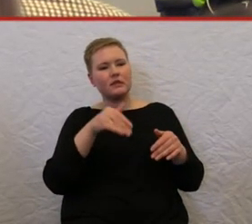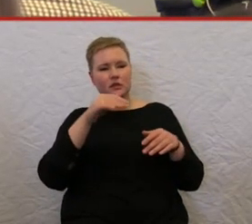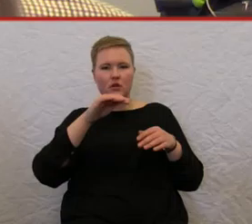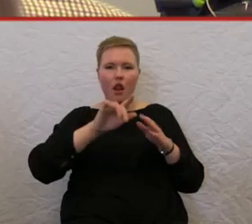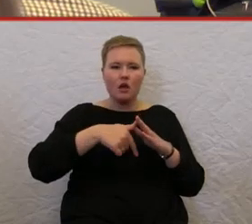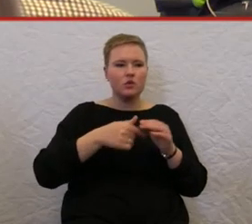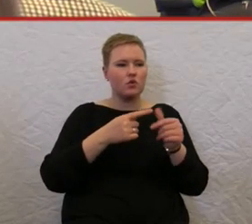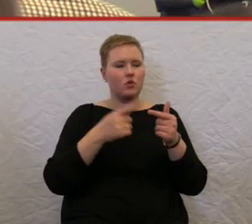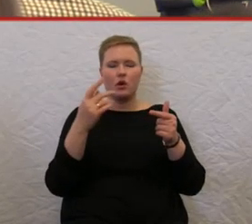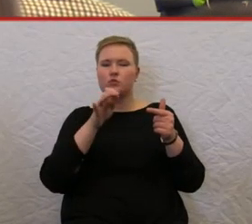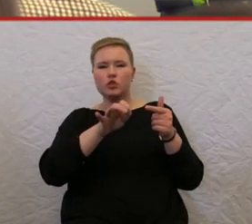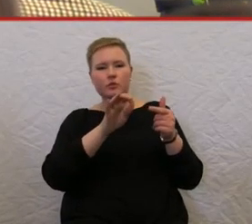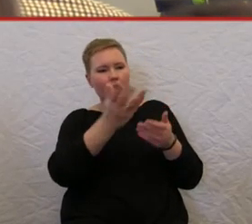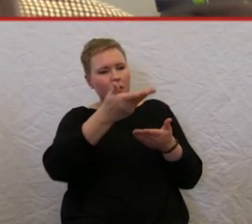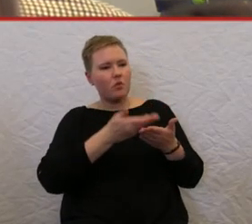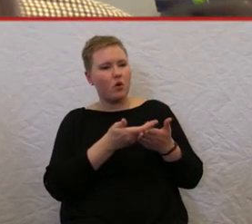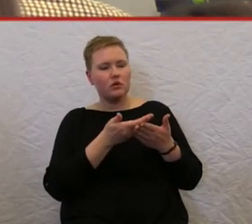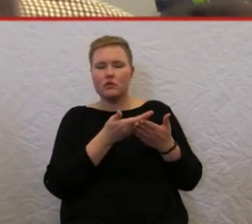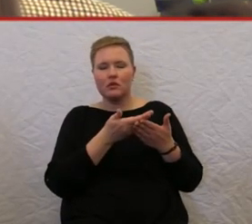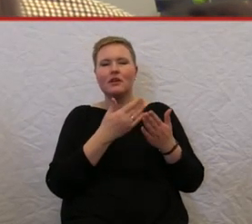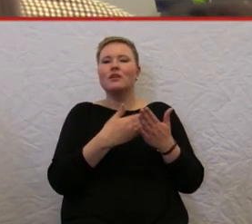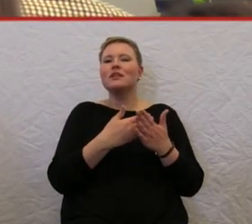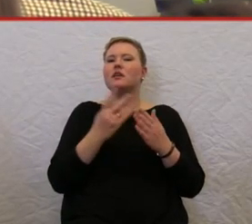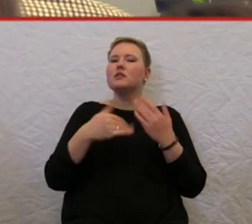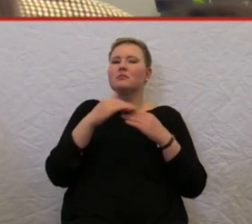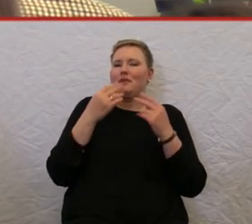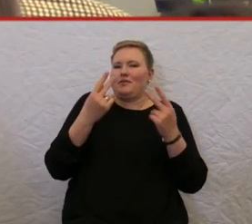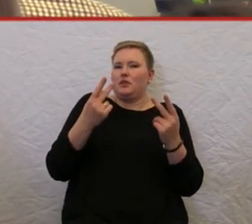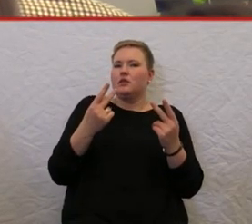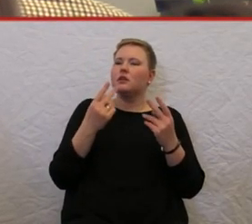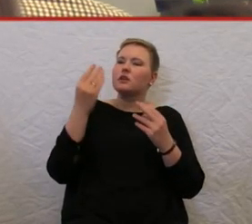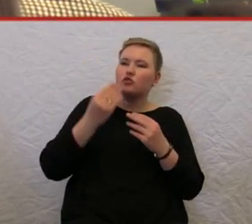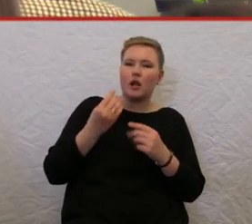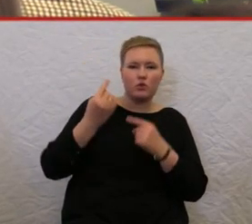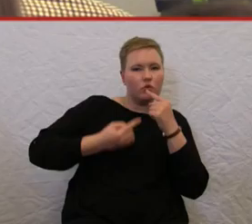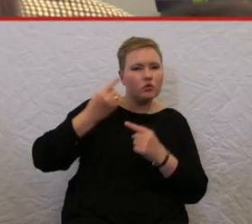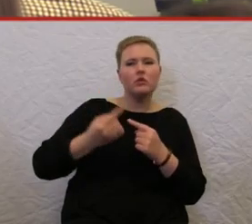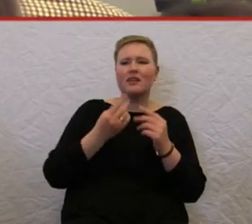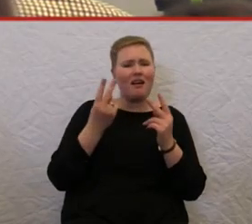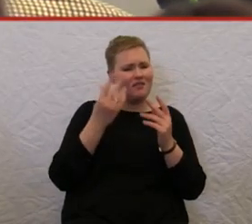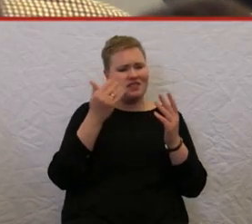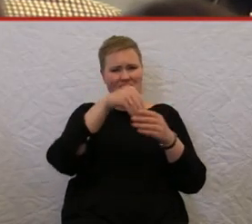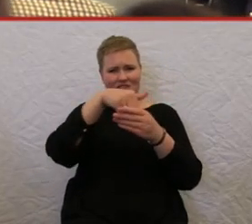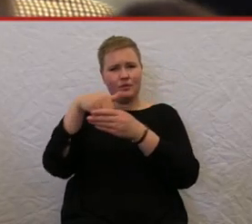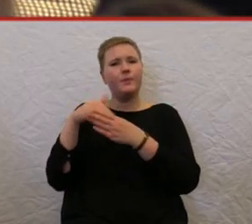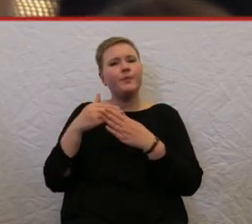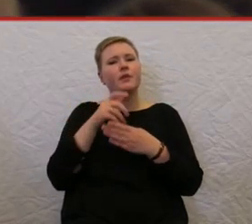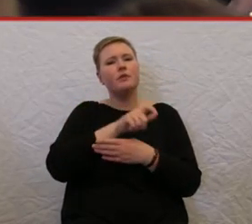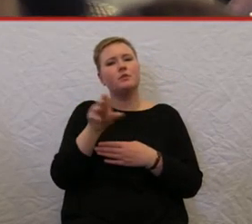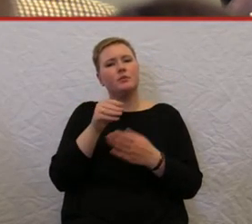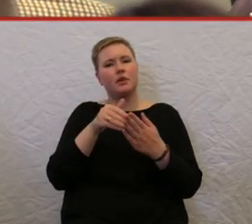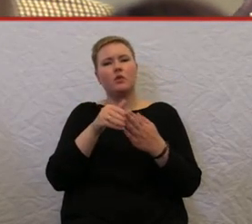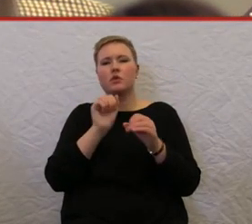Und deswegen ist es, glaube ich, umso wichtiger, dass Menschen mit Behinderung in diesem Gestaltungsprozess mit involviert und partizipativ mitmachen können.